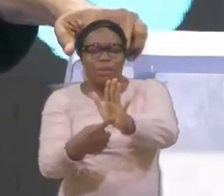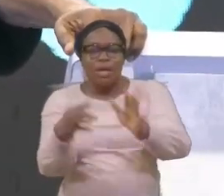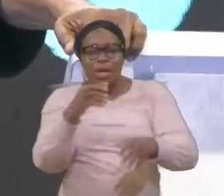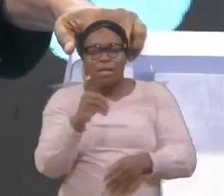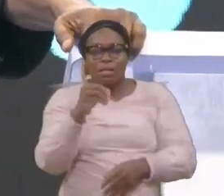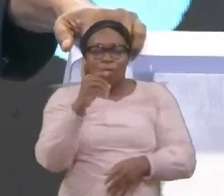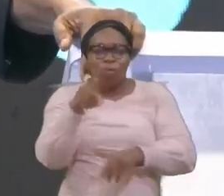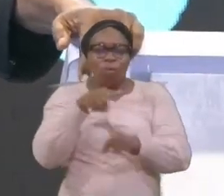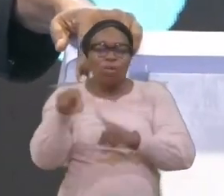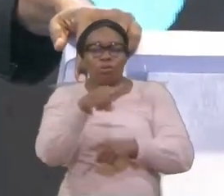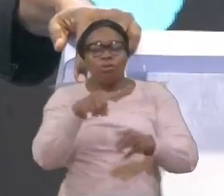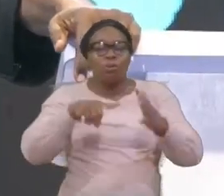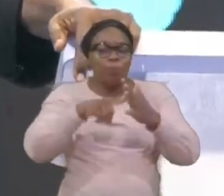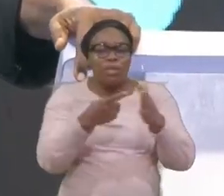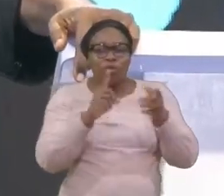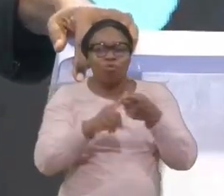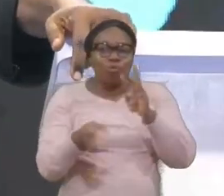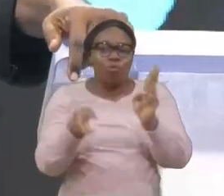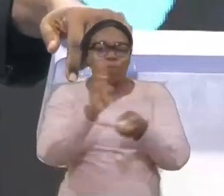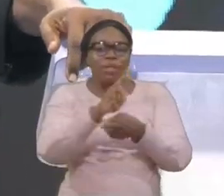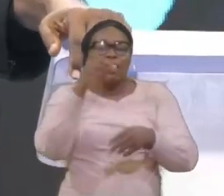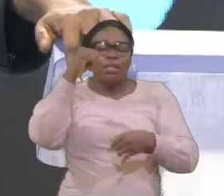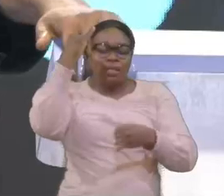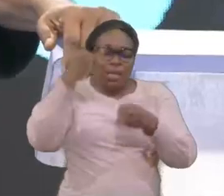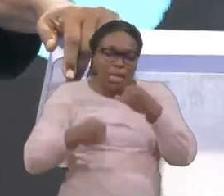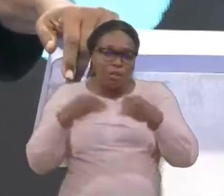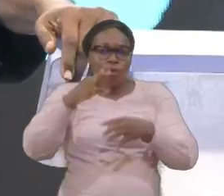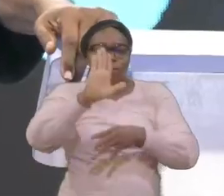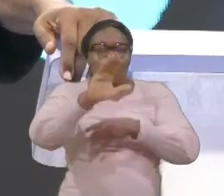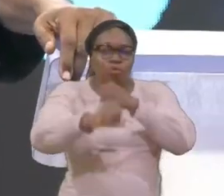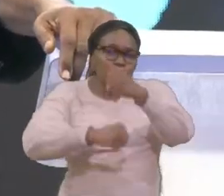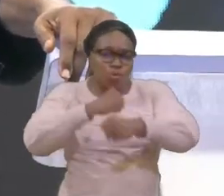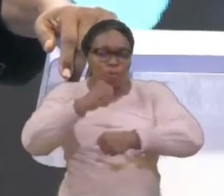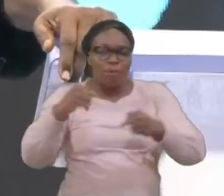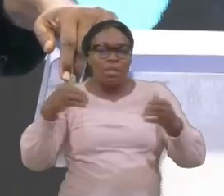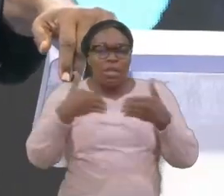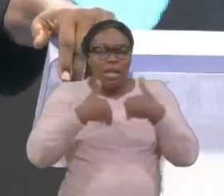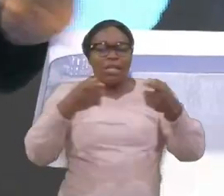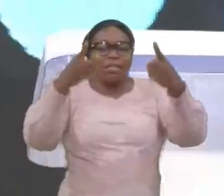commences à te repentir, La fin de ta souffrance, Est arrivée.